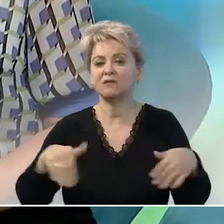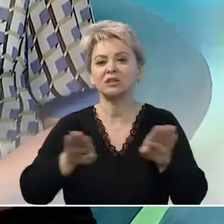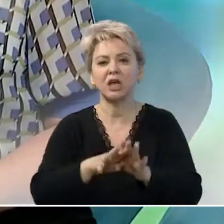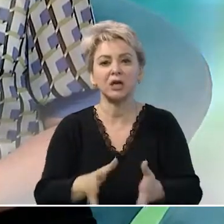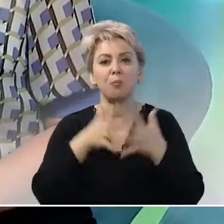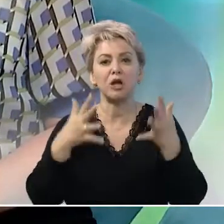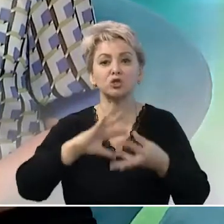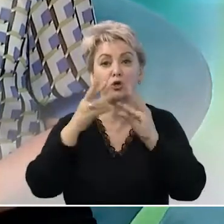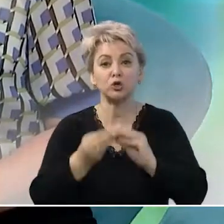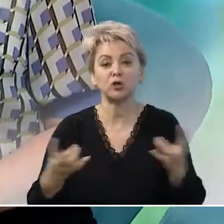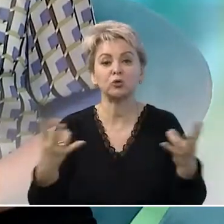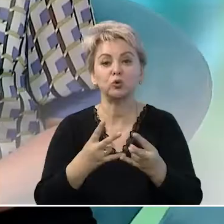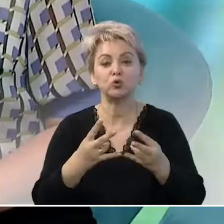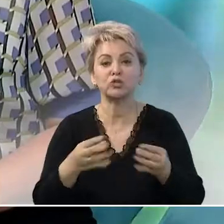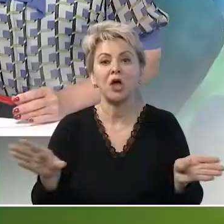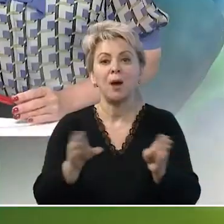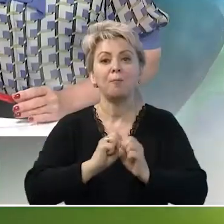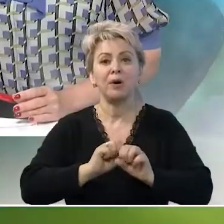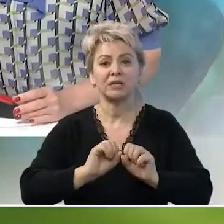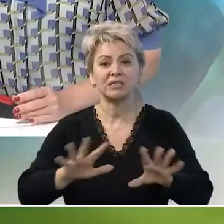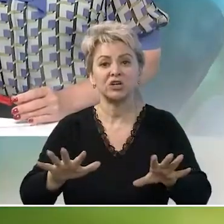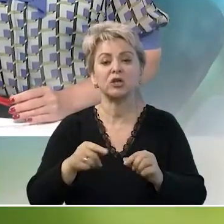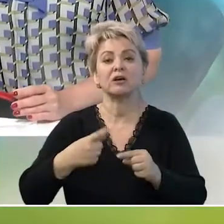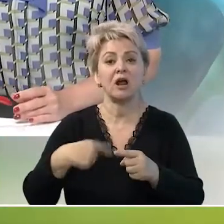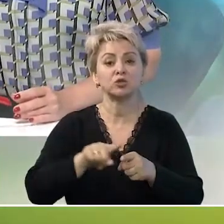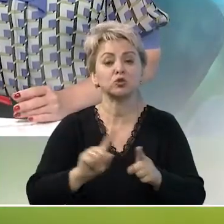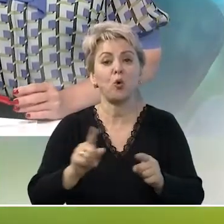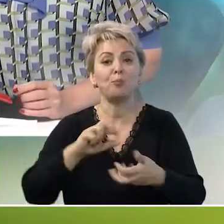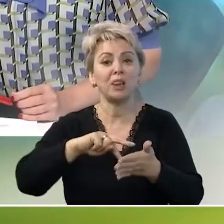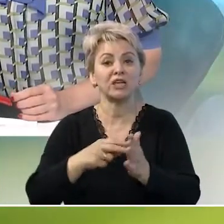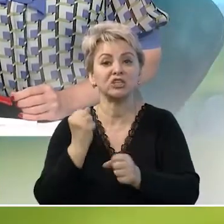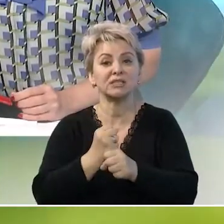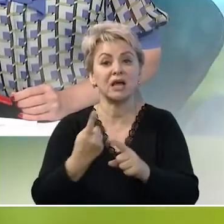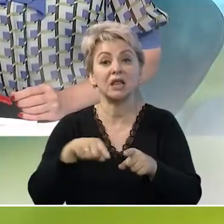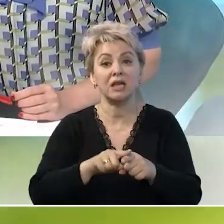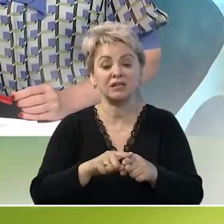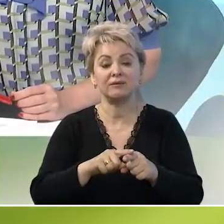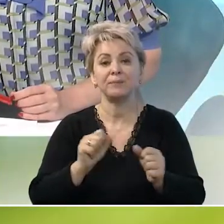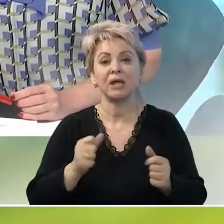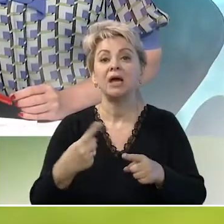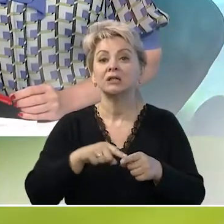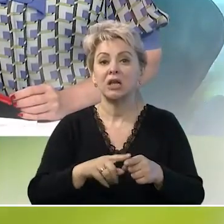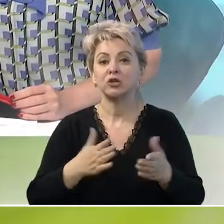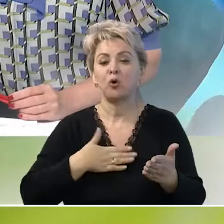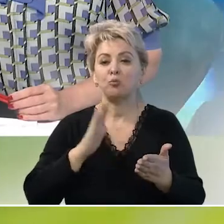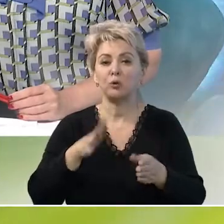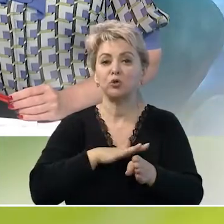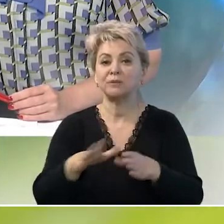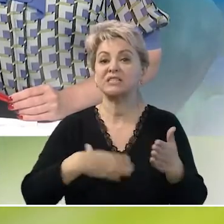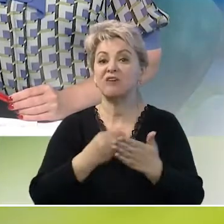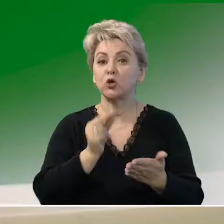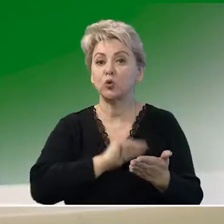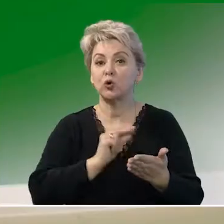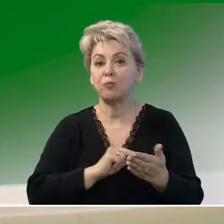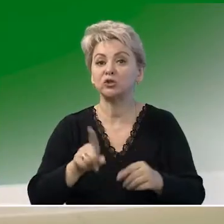Такие внушительные результаты нужно популяризировать и тиражировать. Что планируется сделать для этого? Для этого мы будем выполнять свою